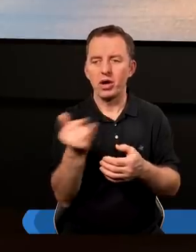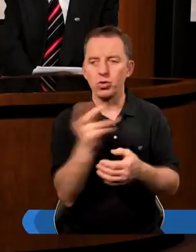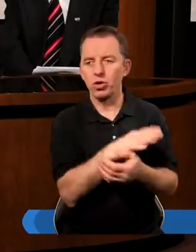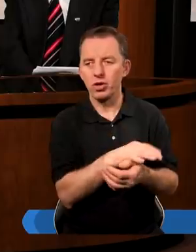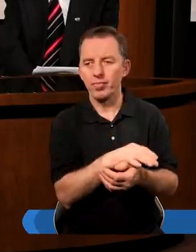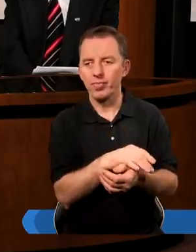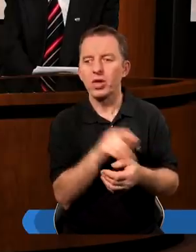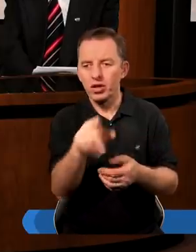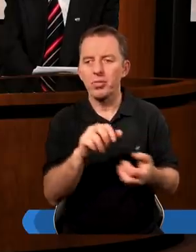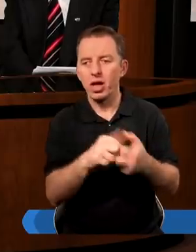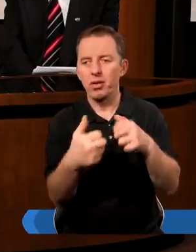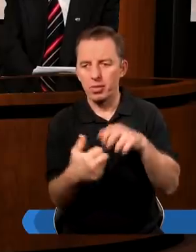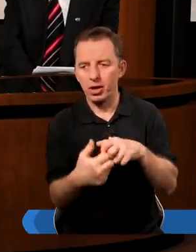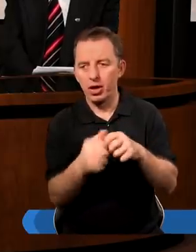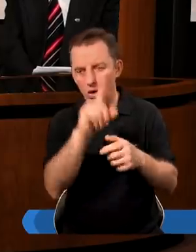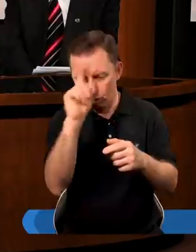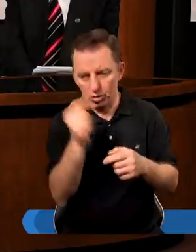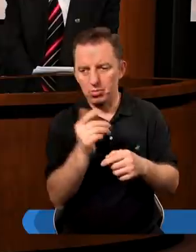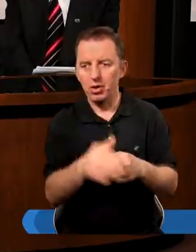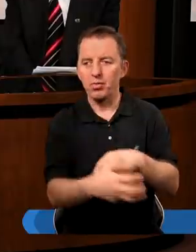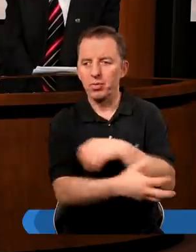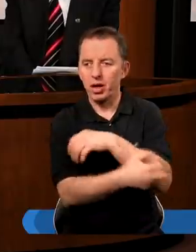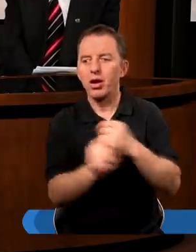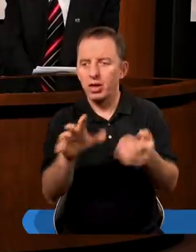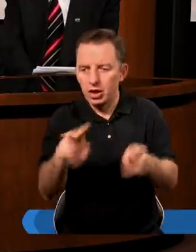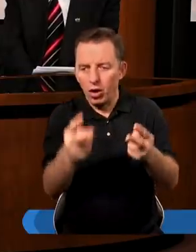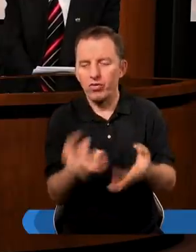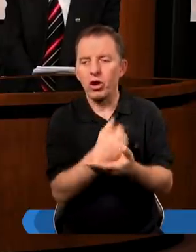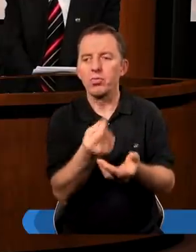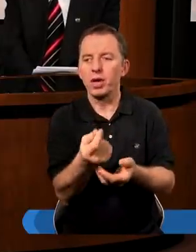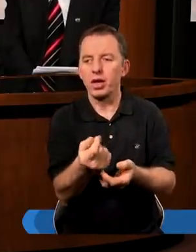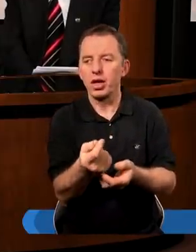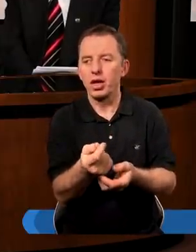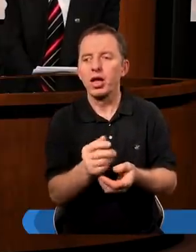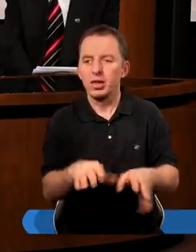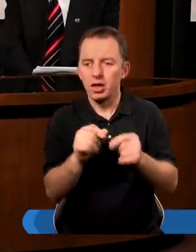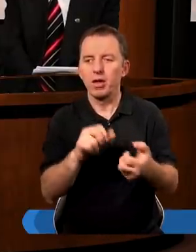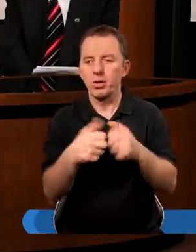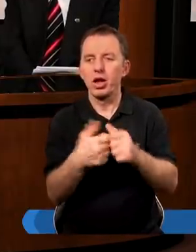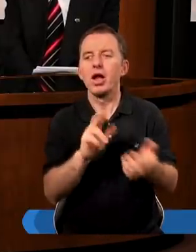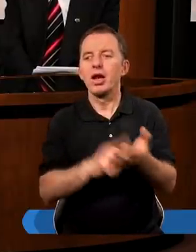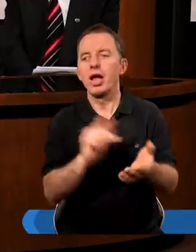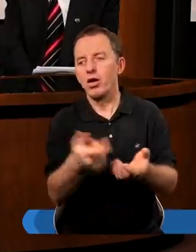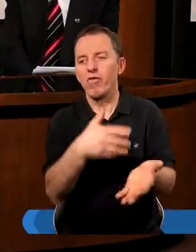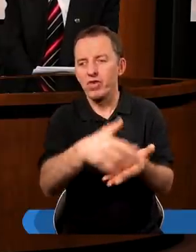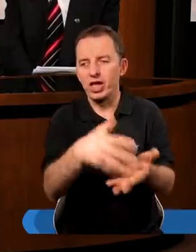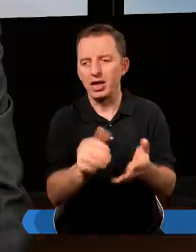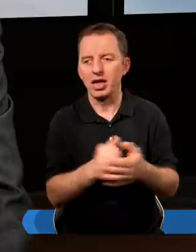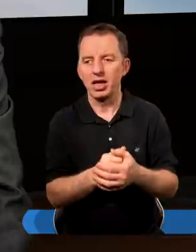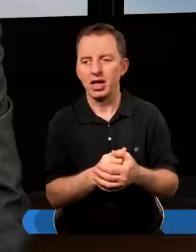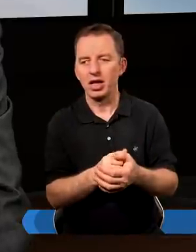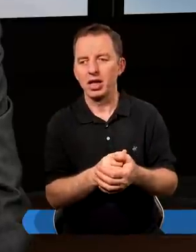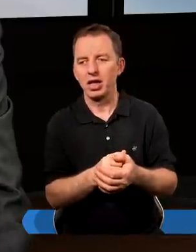Mariusz? Mamy wszyscy z tym problem. Myślę, że ludzie biedni mają problem, skąd wziąć pieniądze. Bogaci mają problem, na co je wydać.